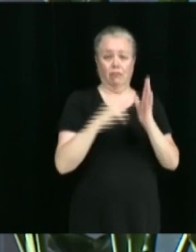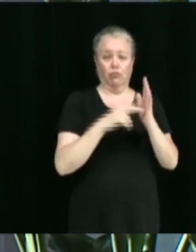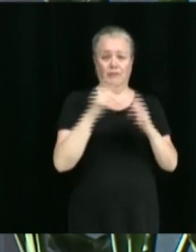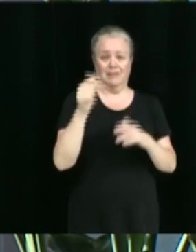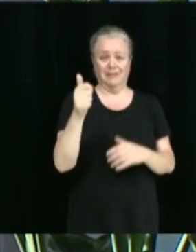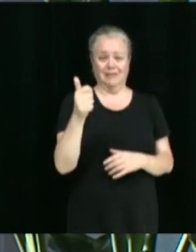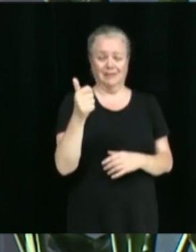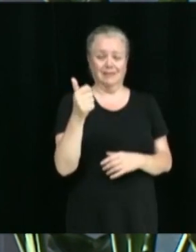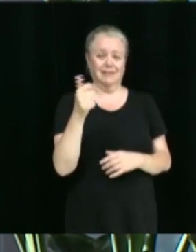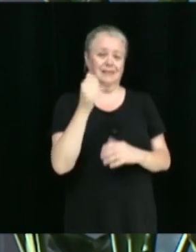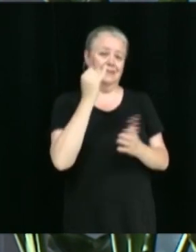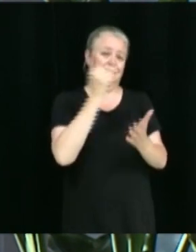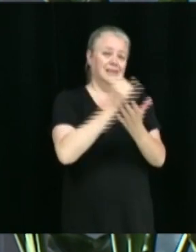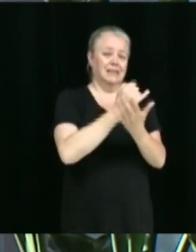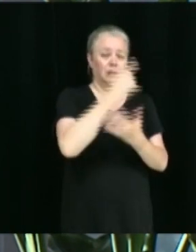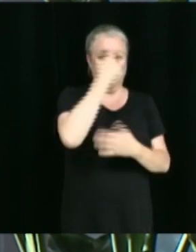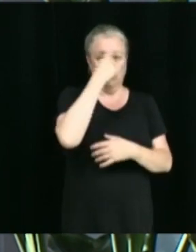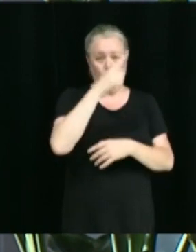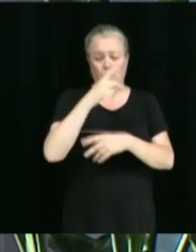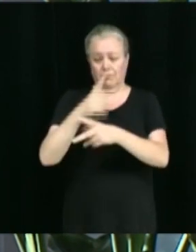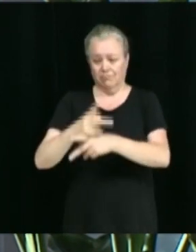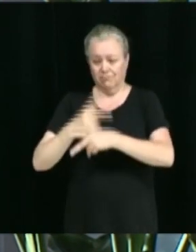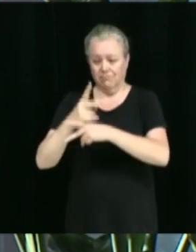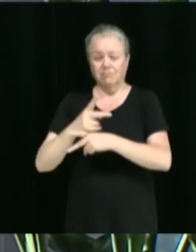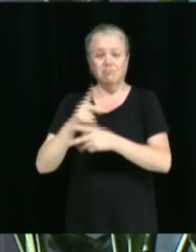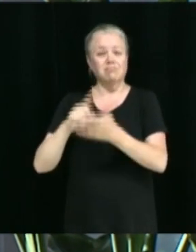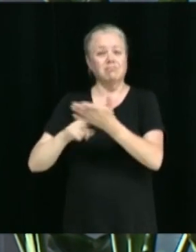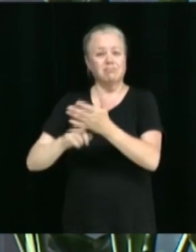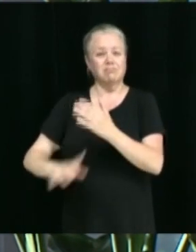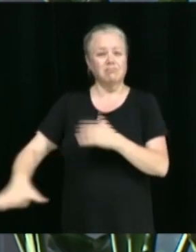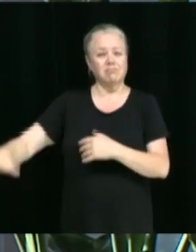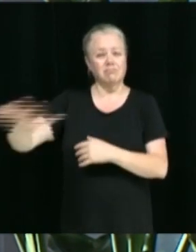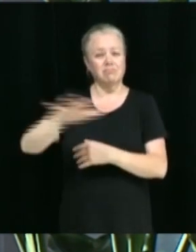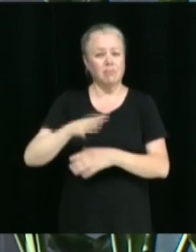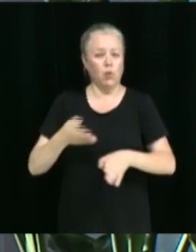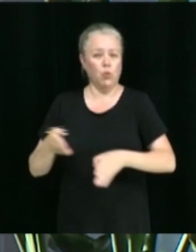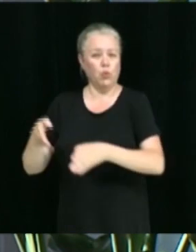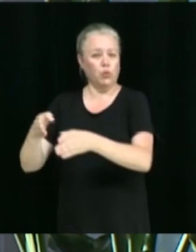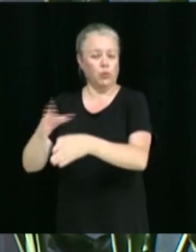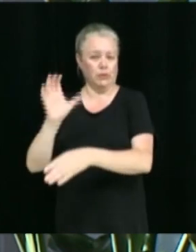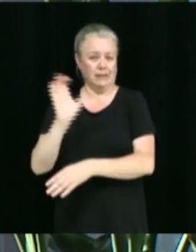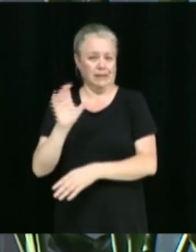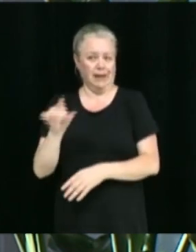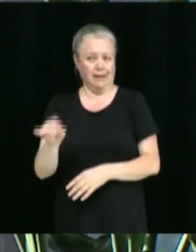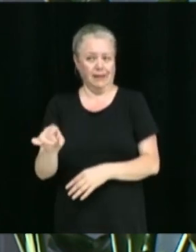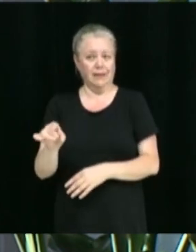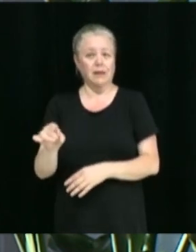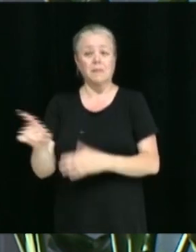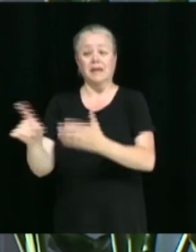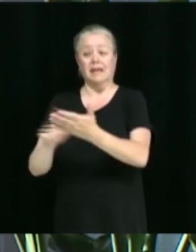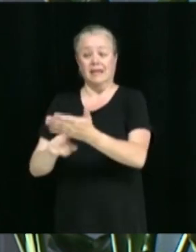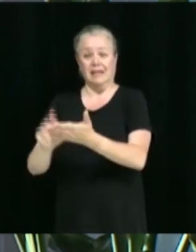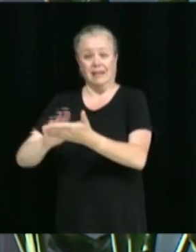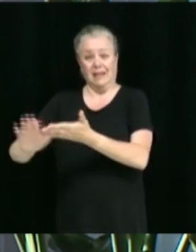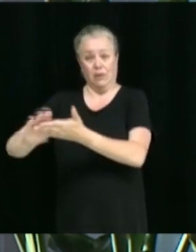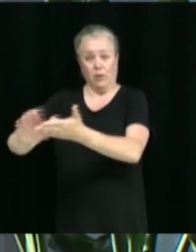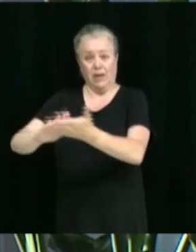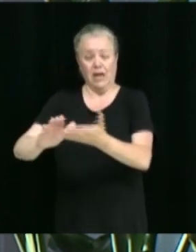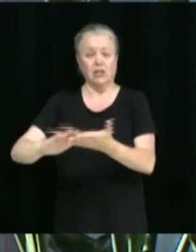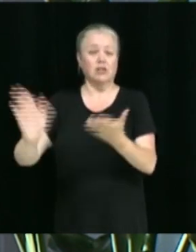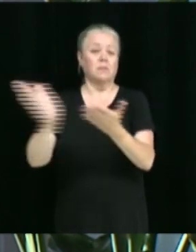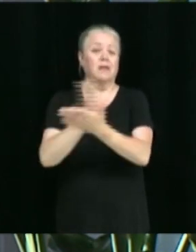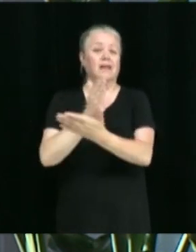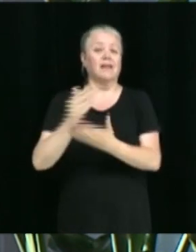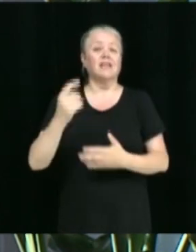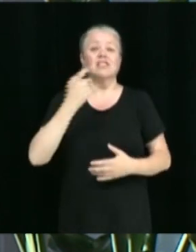pour l'exécution de travaux d'entretien au cours d'eau sirène et que les coûts reliés aux dits travaux de nettoyage soient répartis entre les